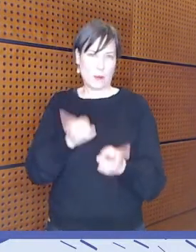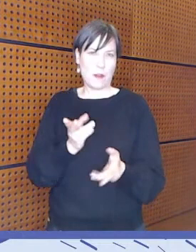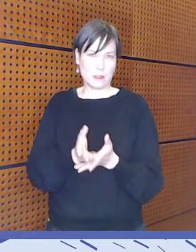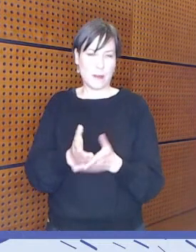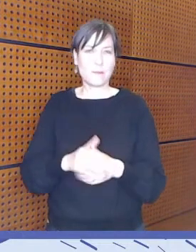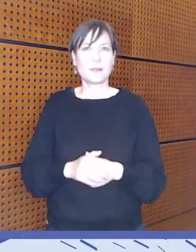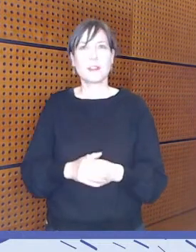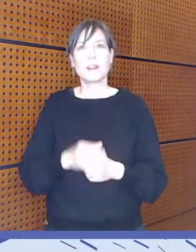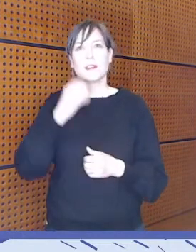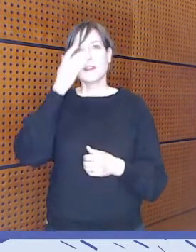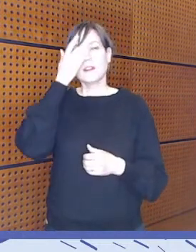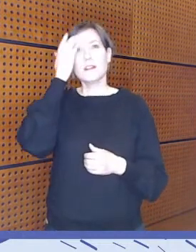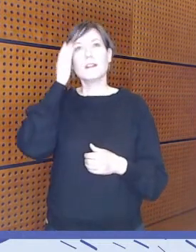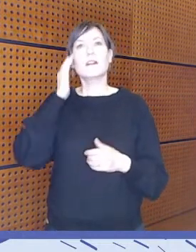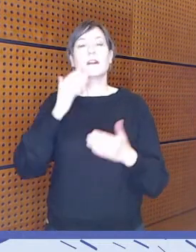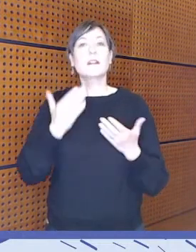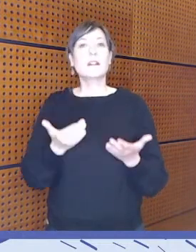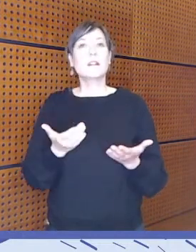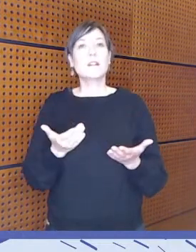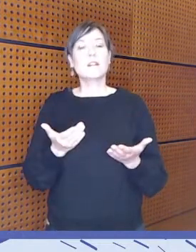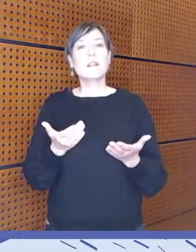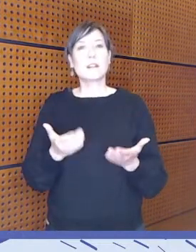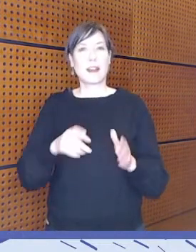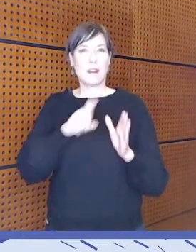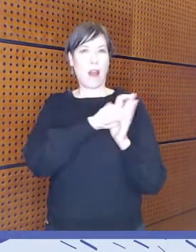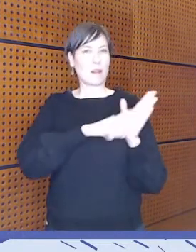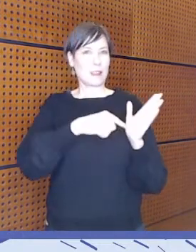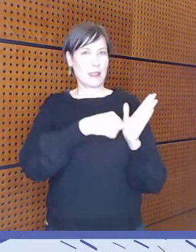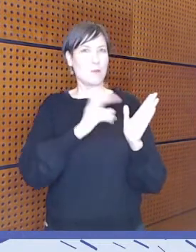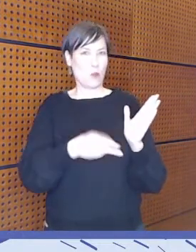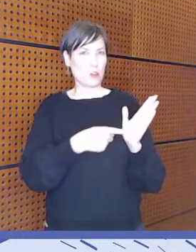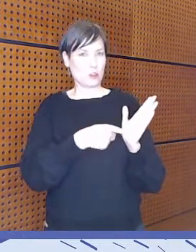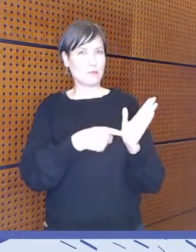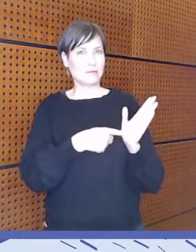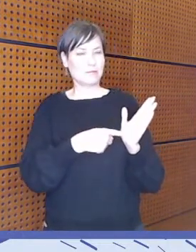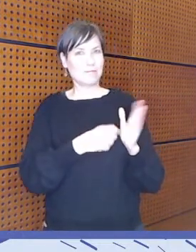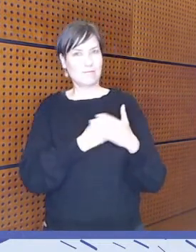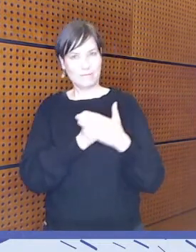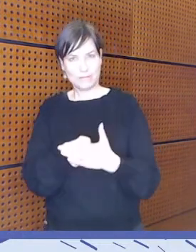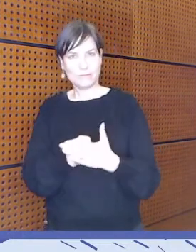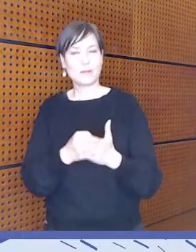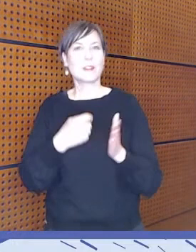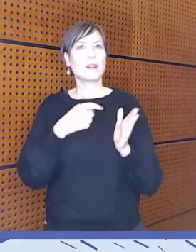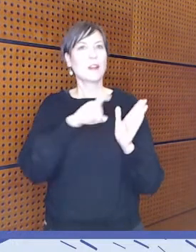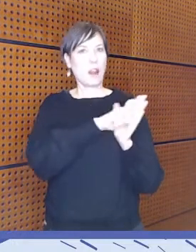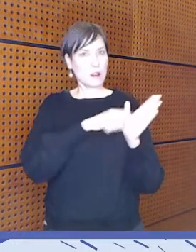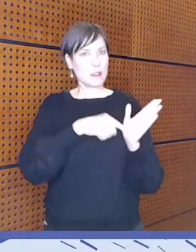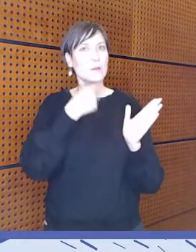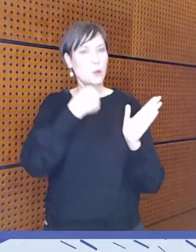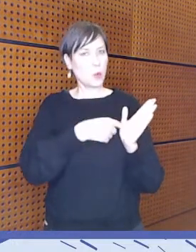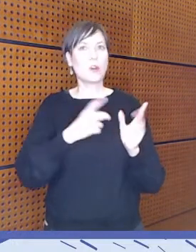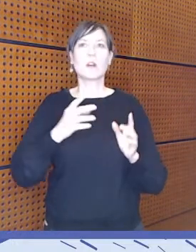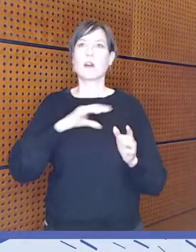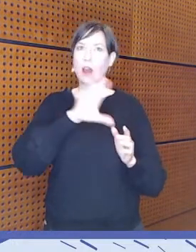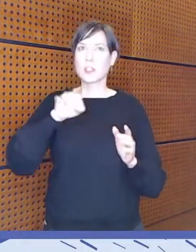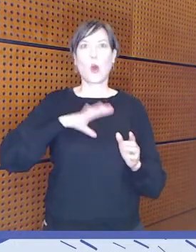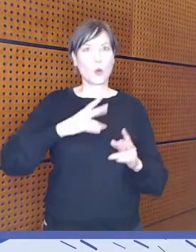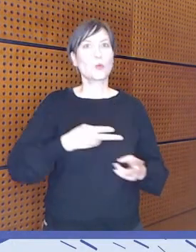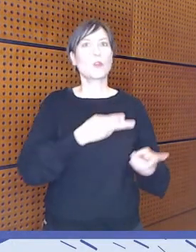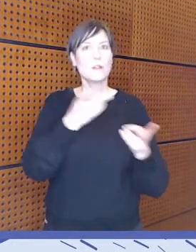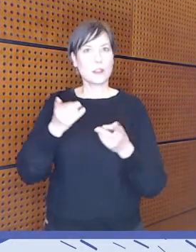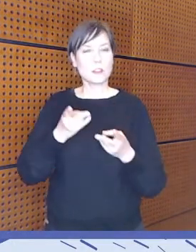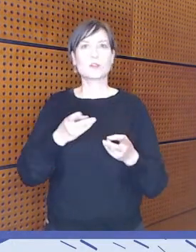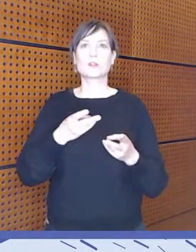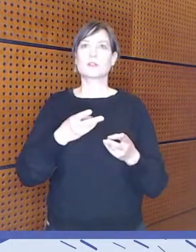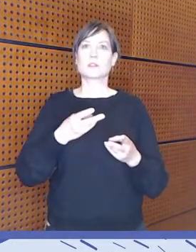tokihan tätä asiaa kehystää tämä lakiperusta, joka takaa meille kaikille sen yhdenvertaisuuden ja sananvapauden ja